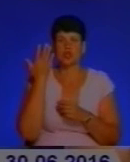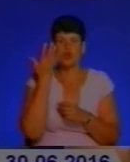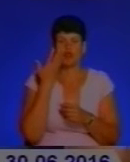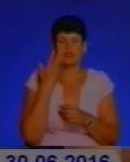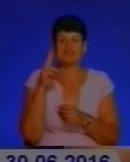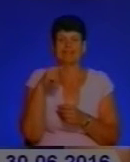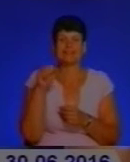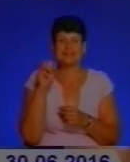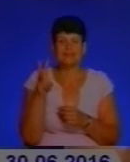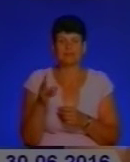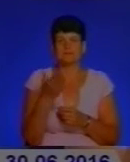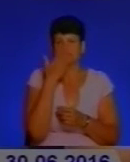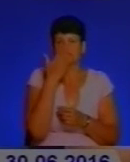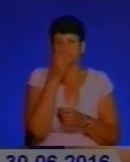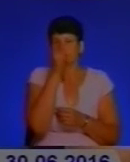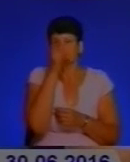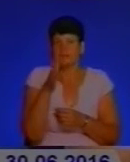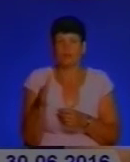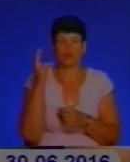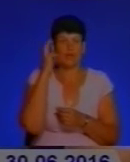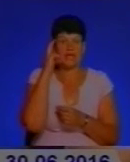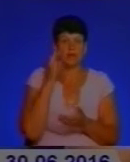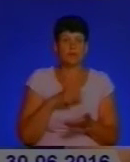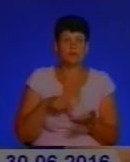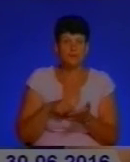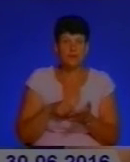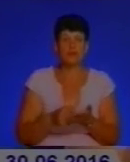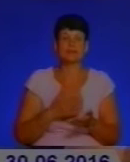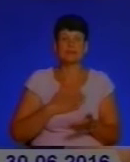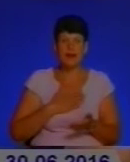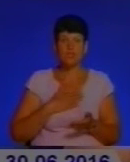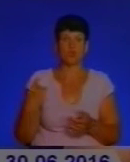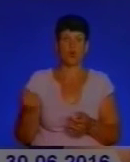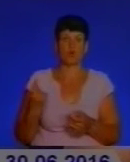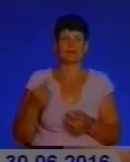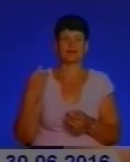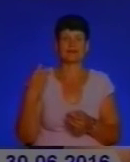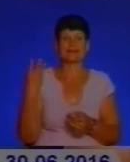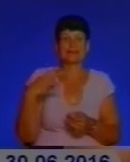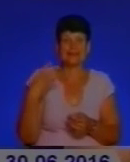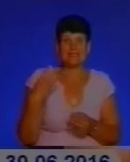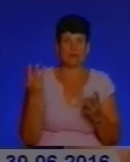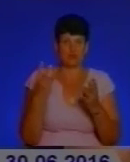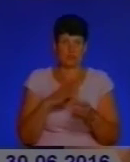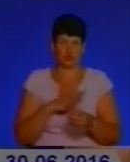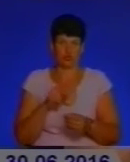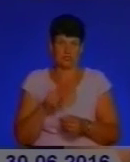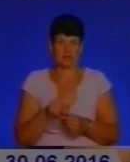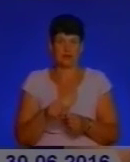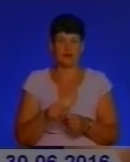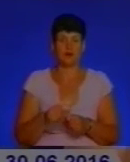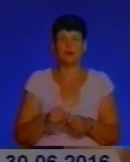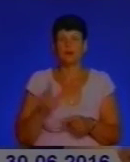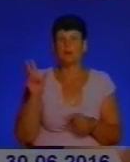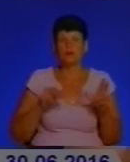диму задихалось місто Київ. В нашій області, як я казав, 30 пожеж таких виникало. На щастя, нам вдавалося силами